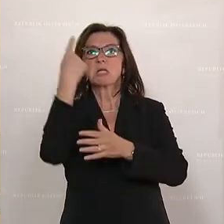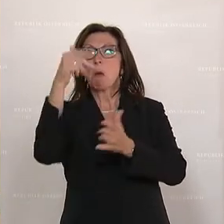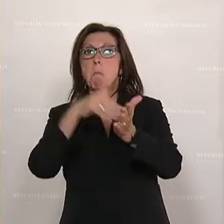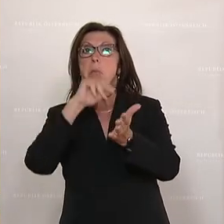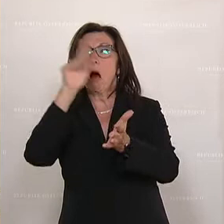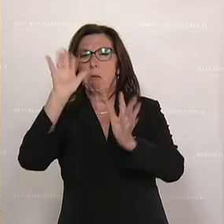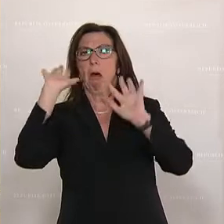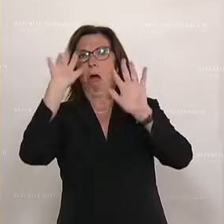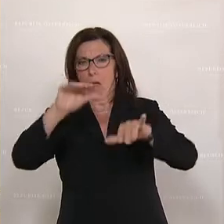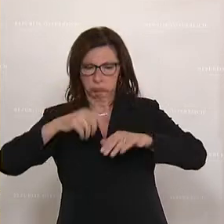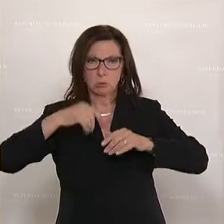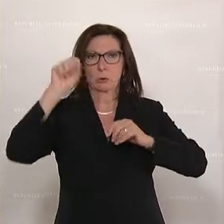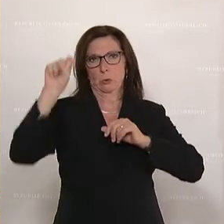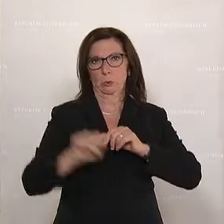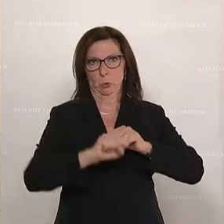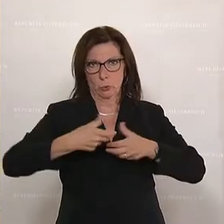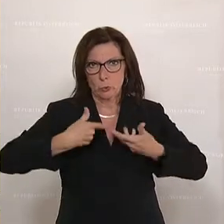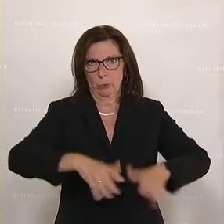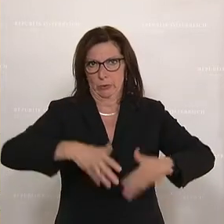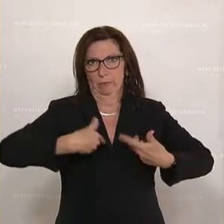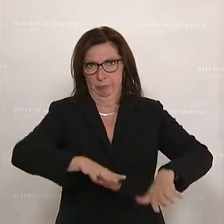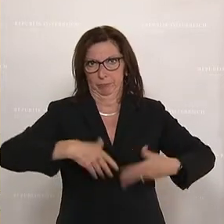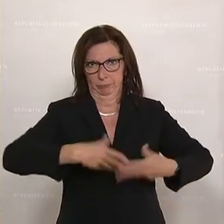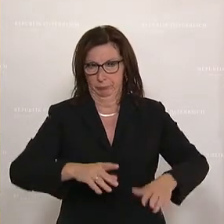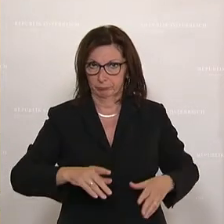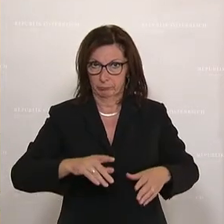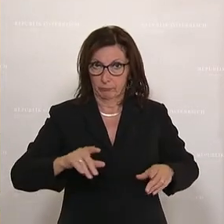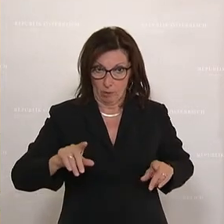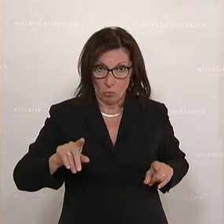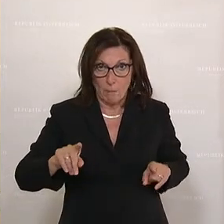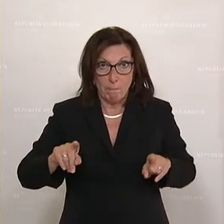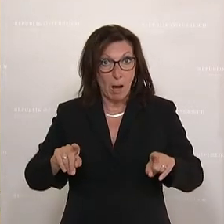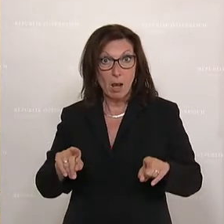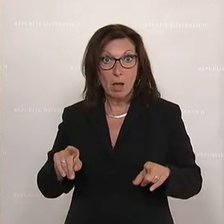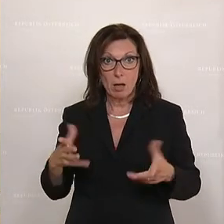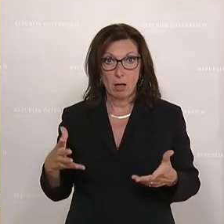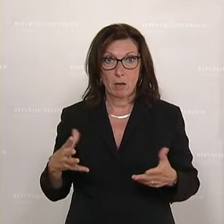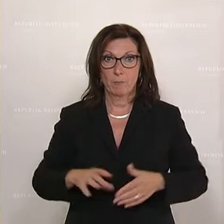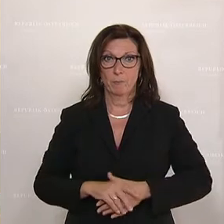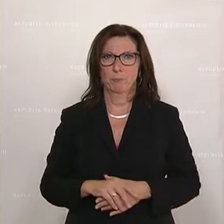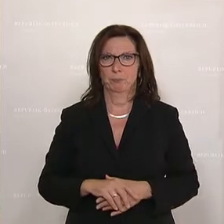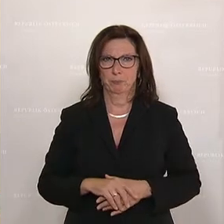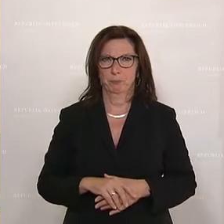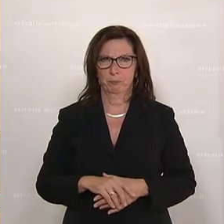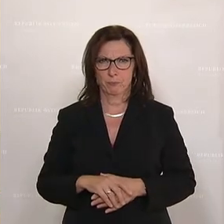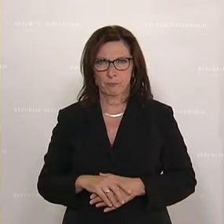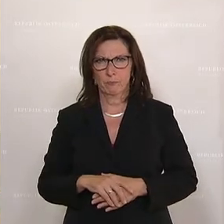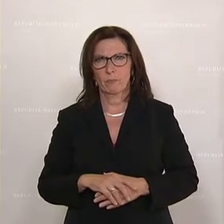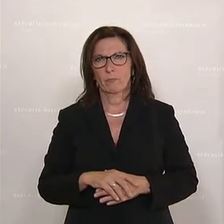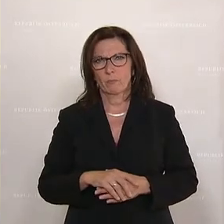verwerten konnte. Und gleichzeitig wurde die Stützung zum Teil